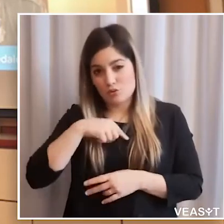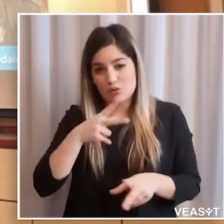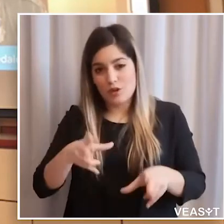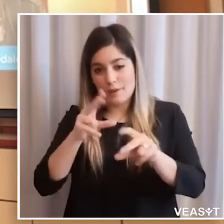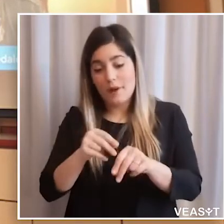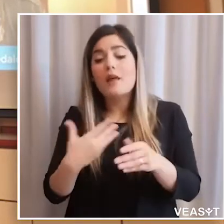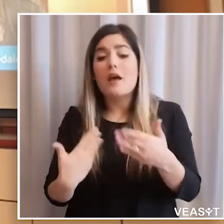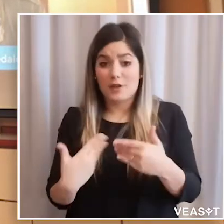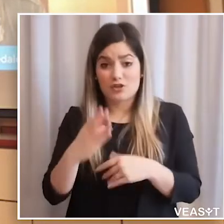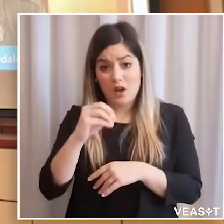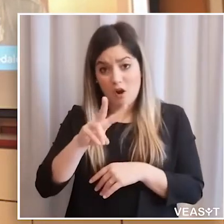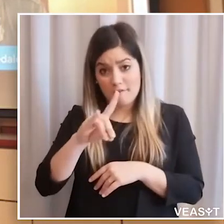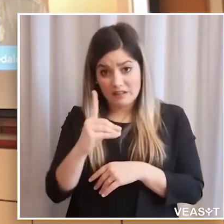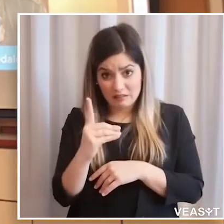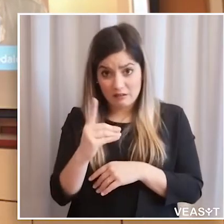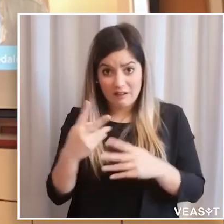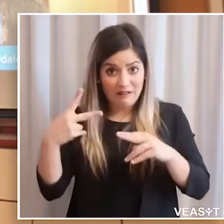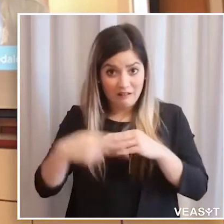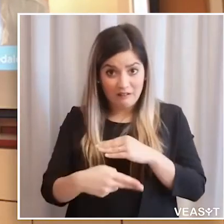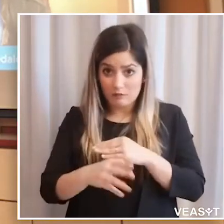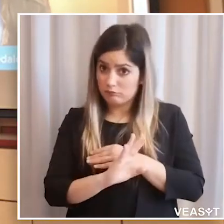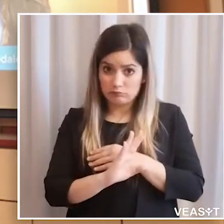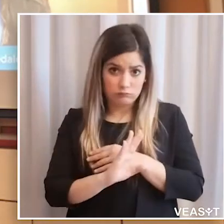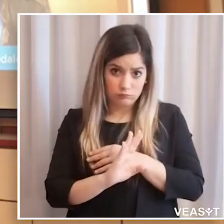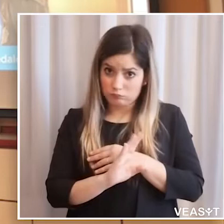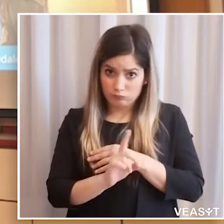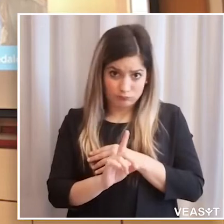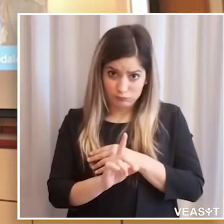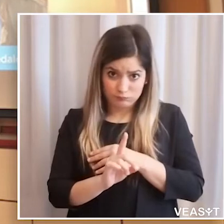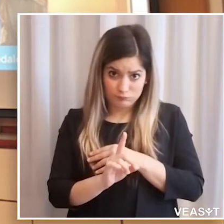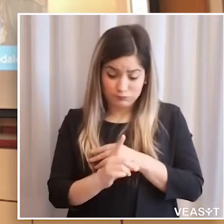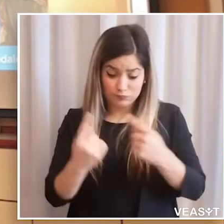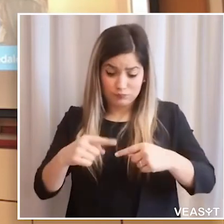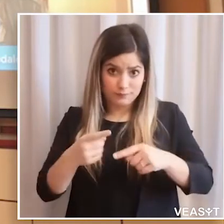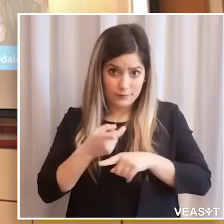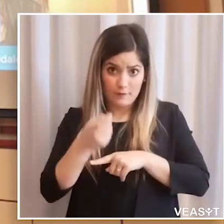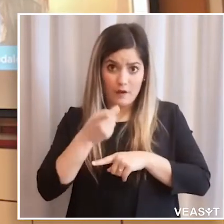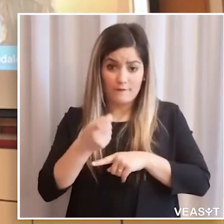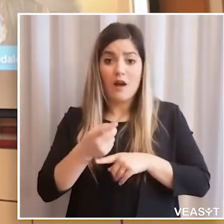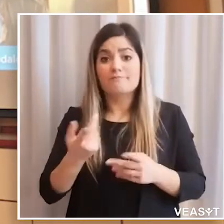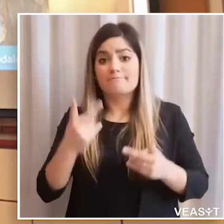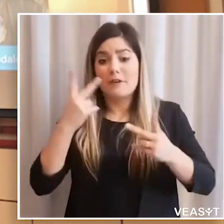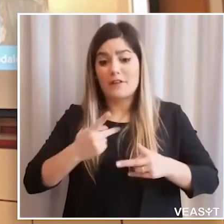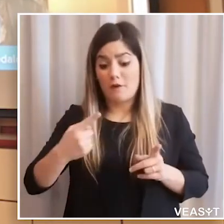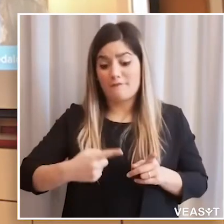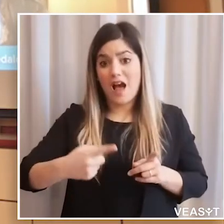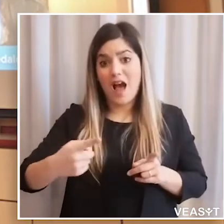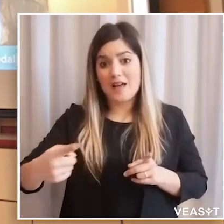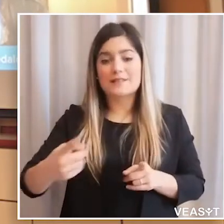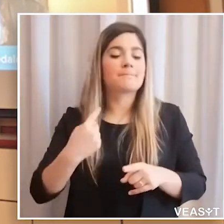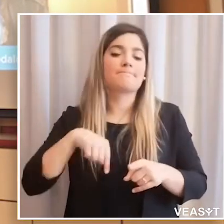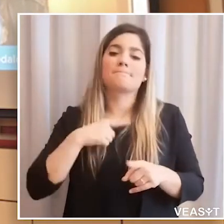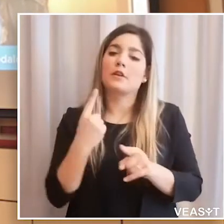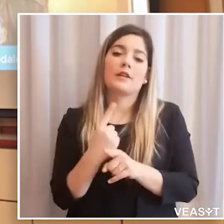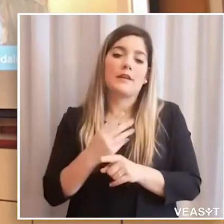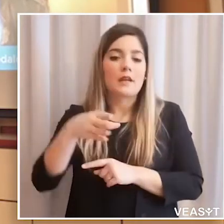come stiamo dicendo purtroppo tutti i giorni, l'emergenza Covid non è finita e dell'emergenza Covid ci